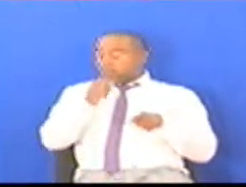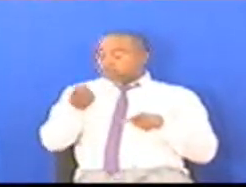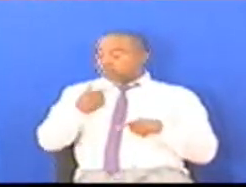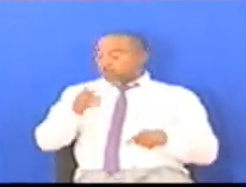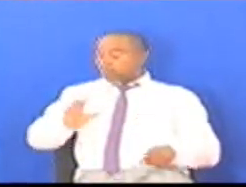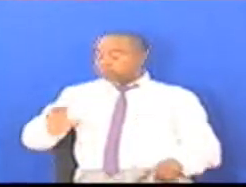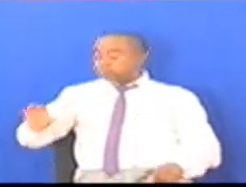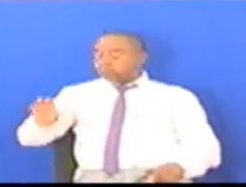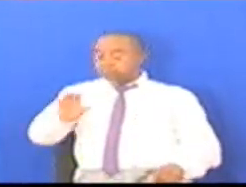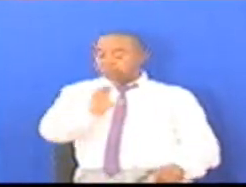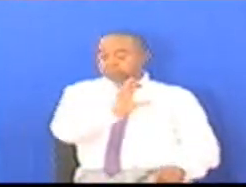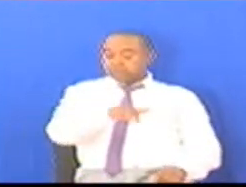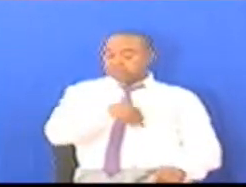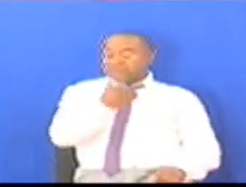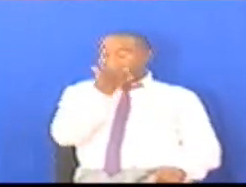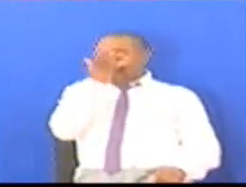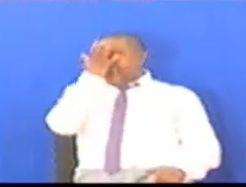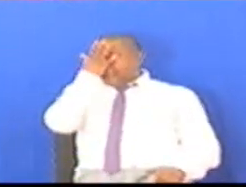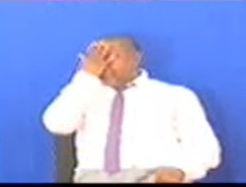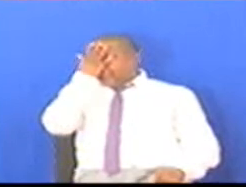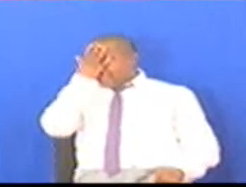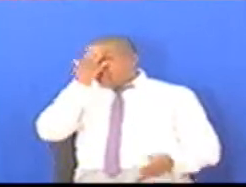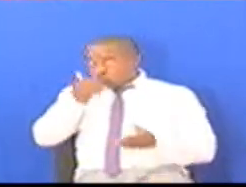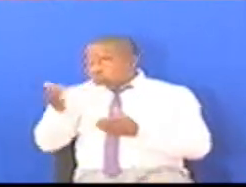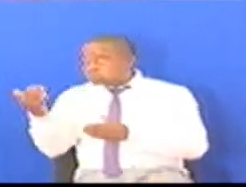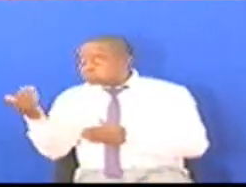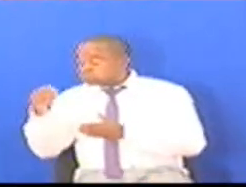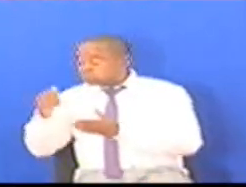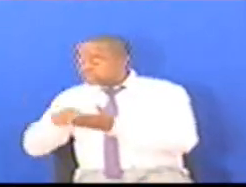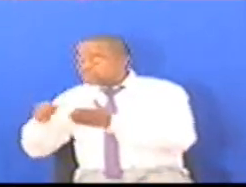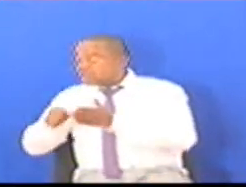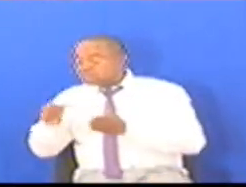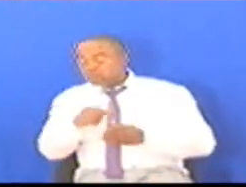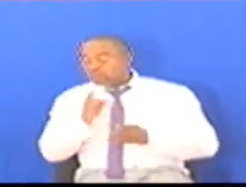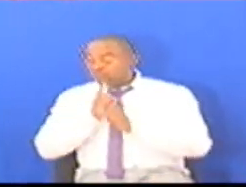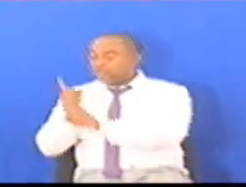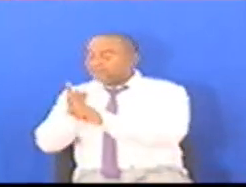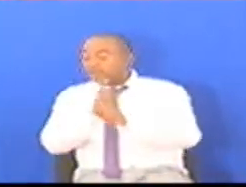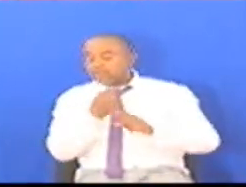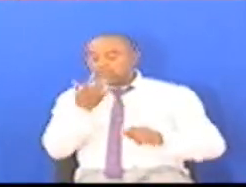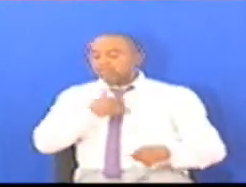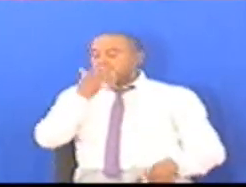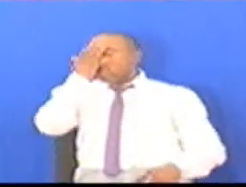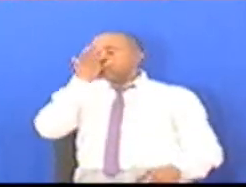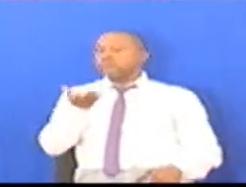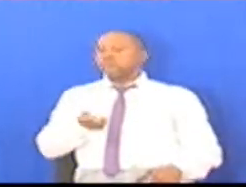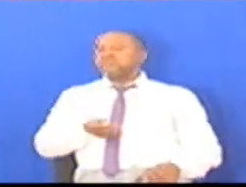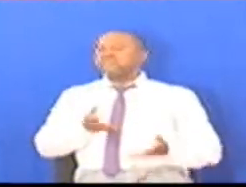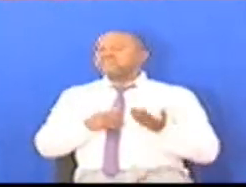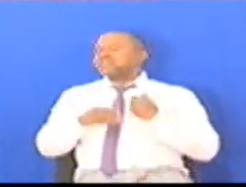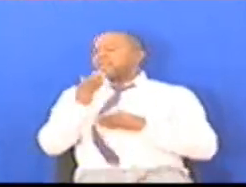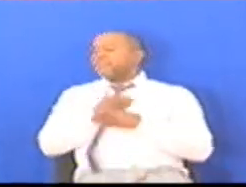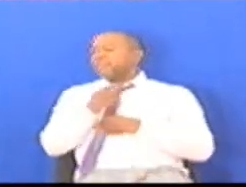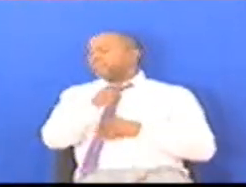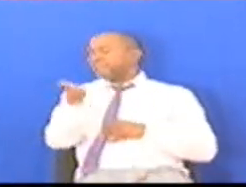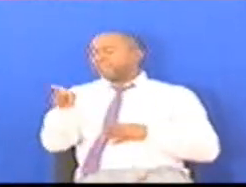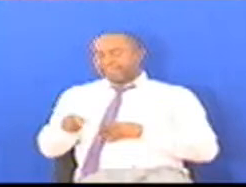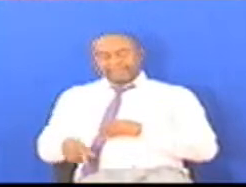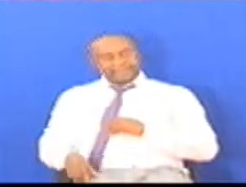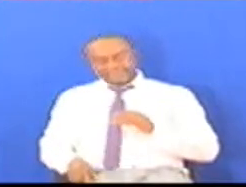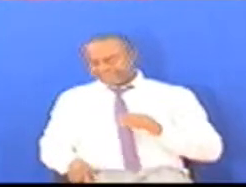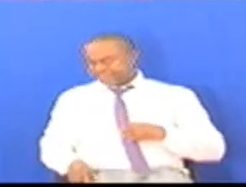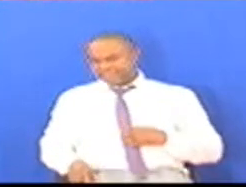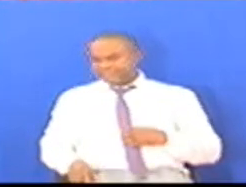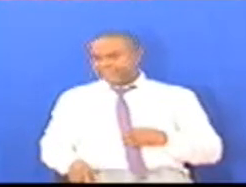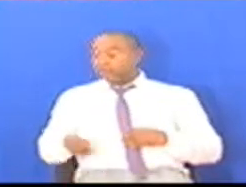wanaonea ibu Kuwadai kulipa pesa hizo Sasa, banki kama hizi Nasikia tetesi kwa mba